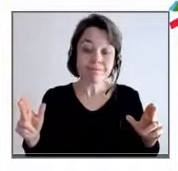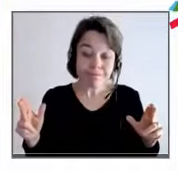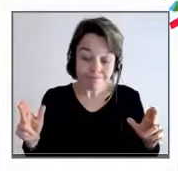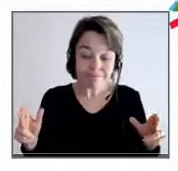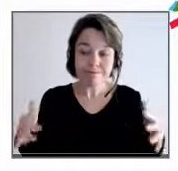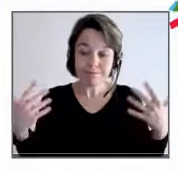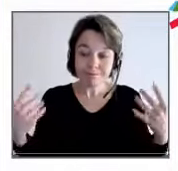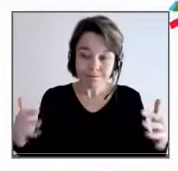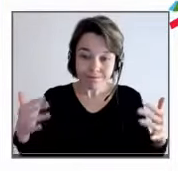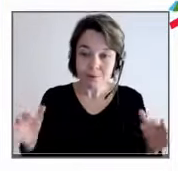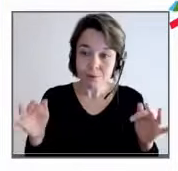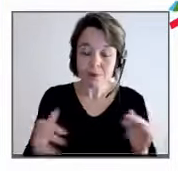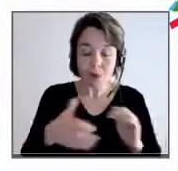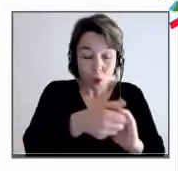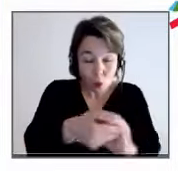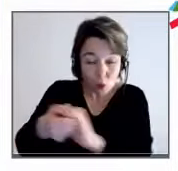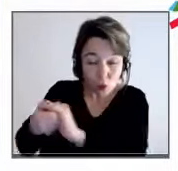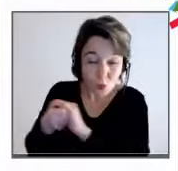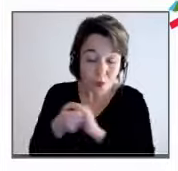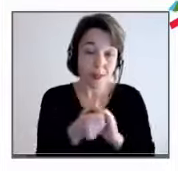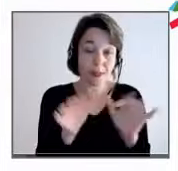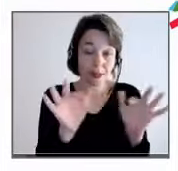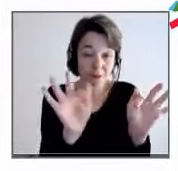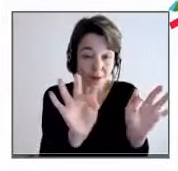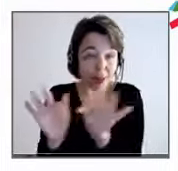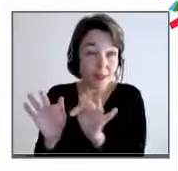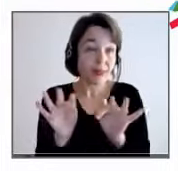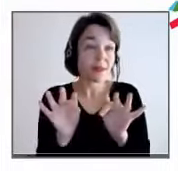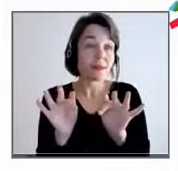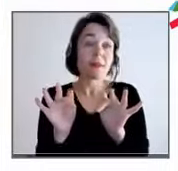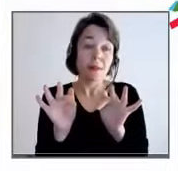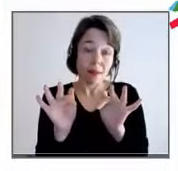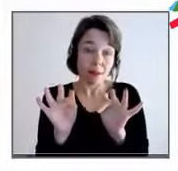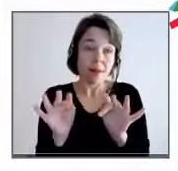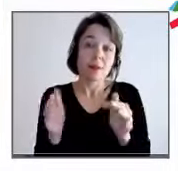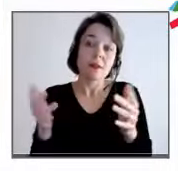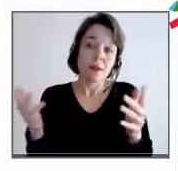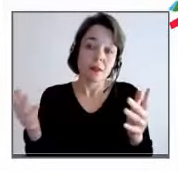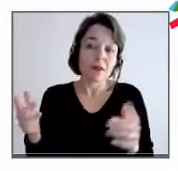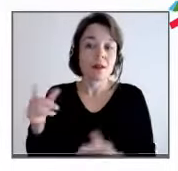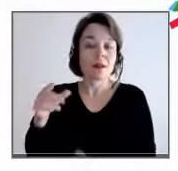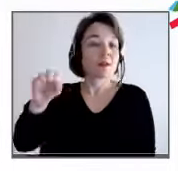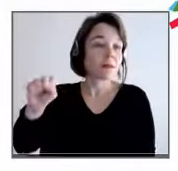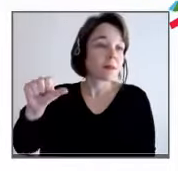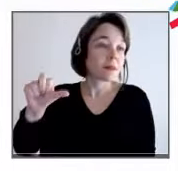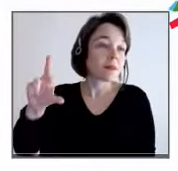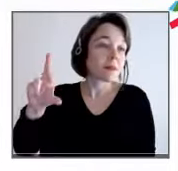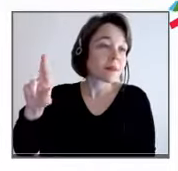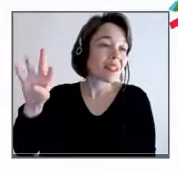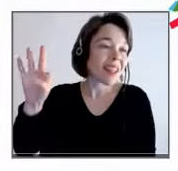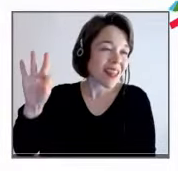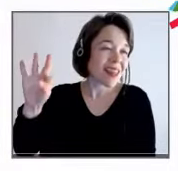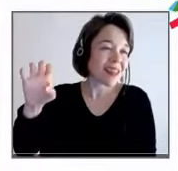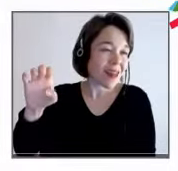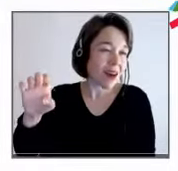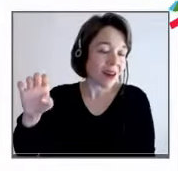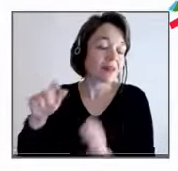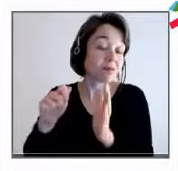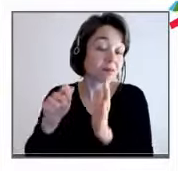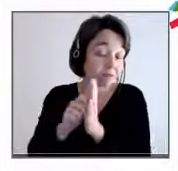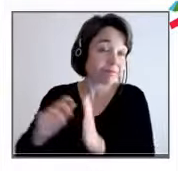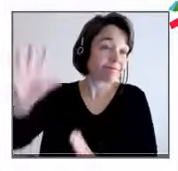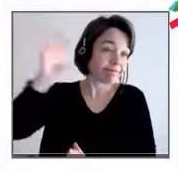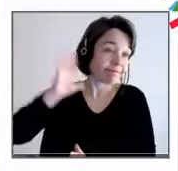fraternité peut émerger. C'est, Sartre le disait bien avant, mais en tout cas, il faut toujours